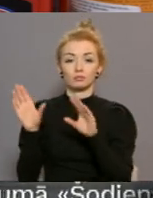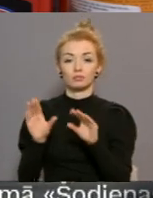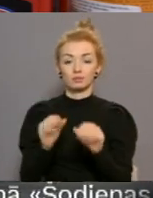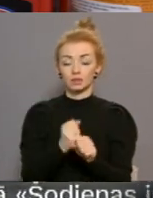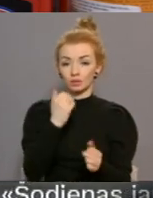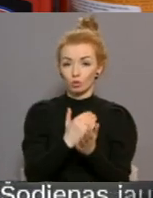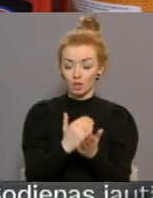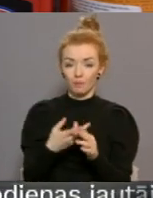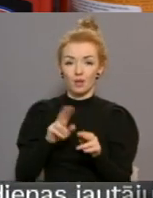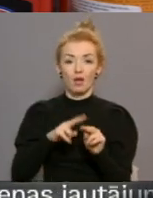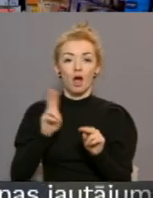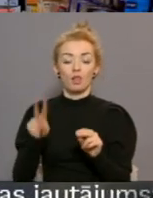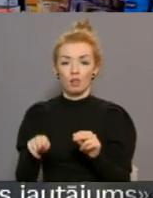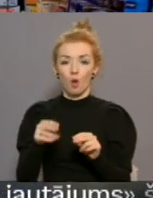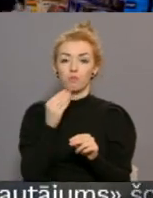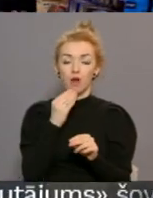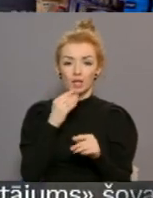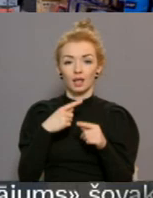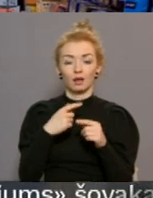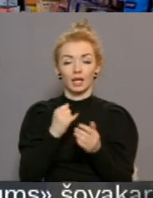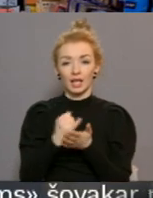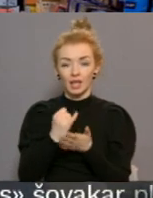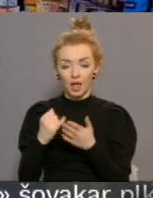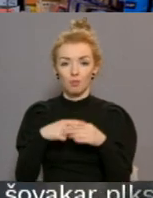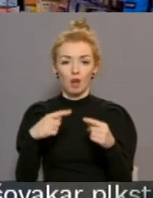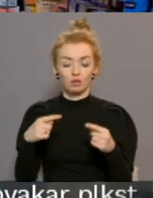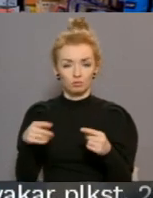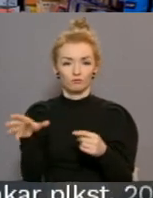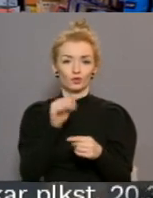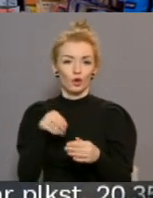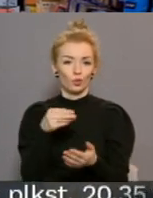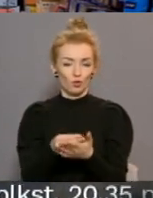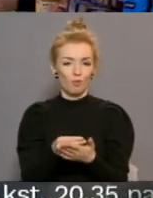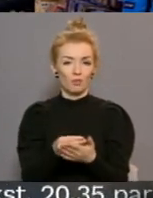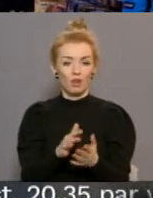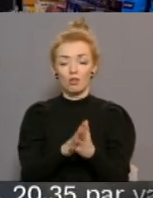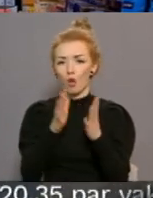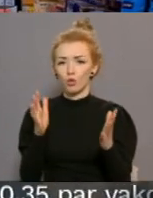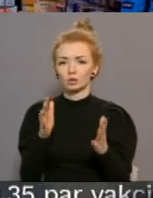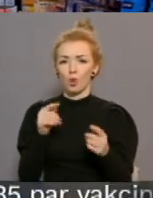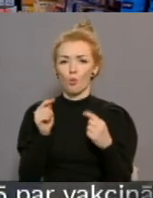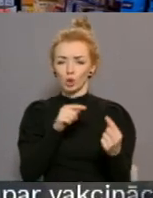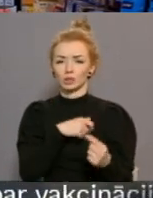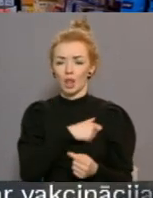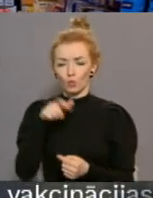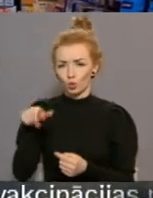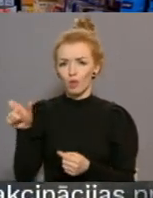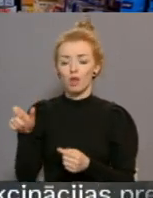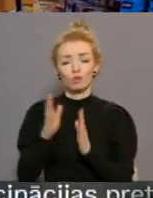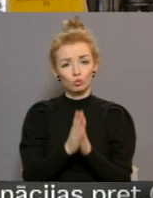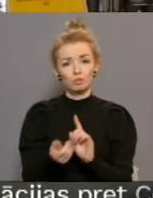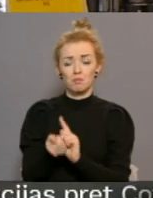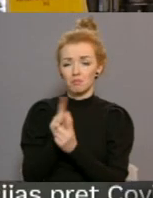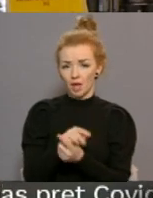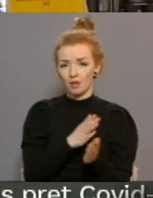valdība jau ļāvusi pārtīgs un hegienas preču veikalos tirgot visu tajos nopērkamo. Vairāk opozīcijas deputāti rosina kārtību mainīt un